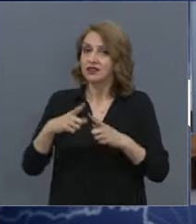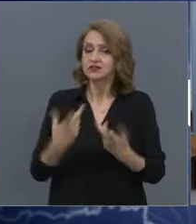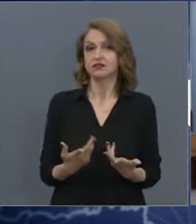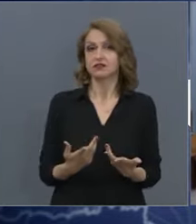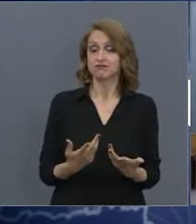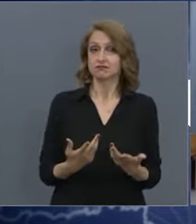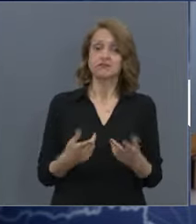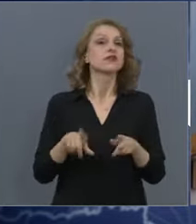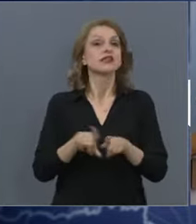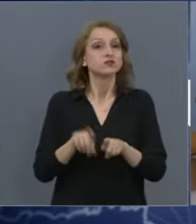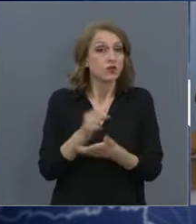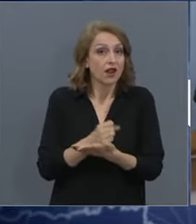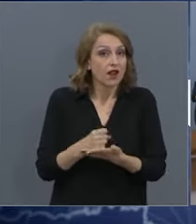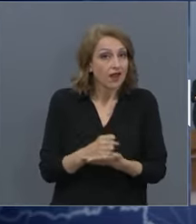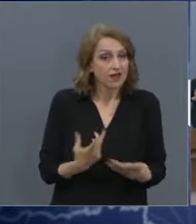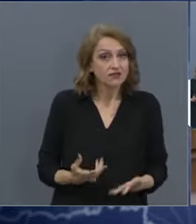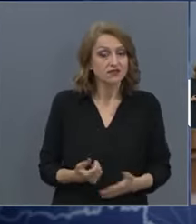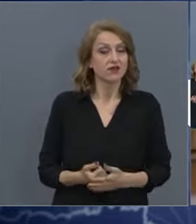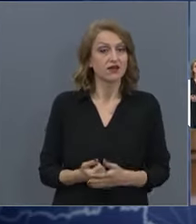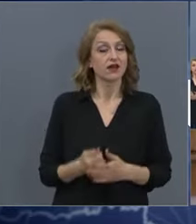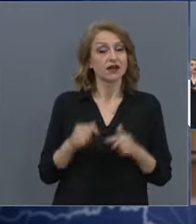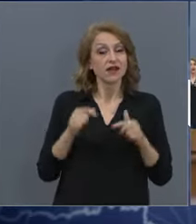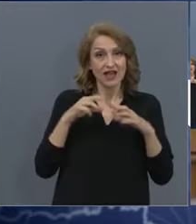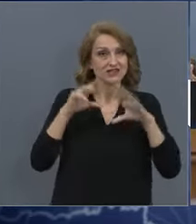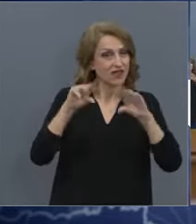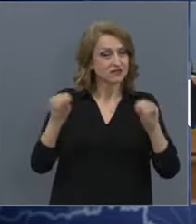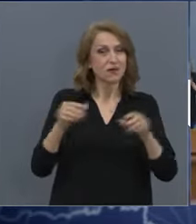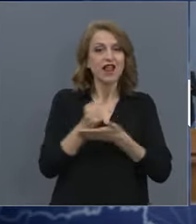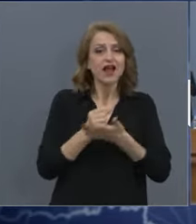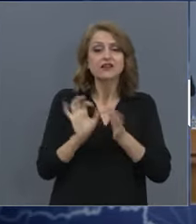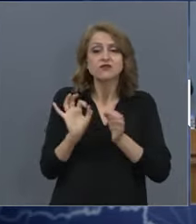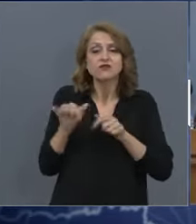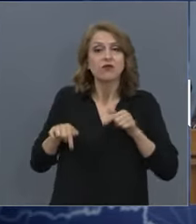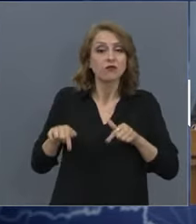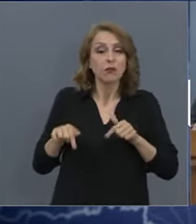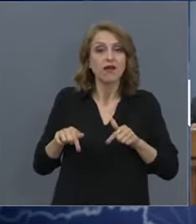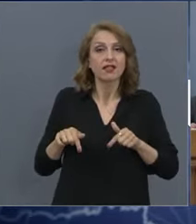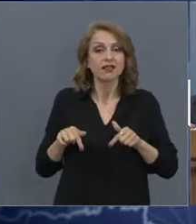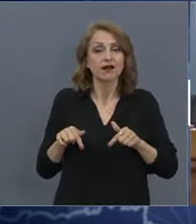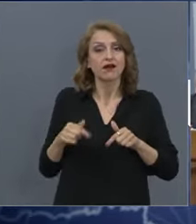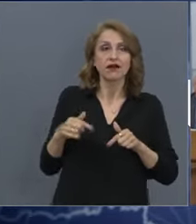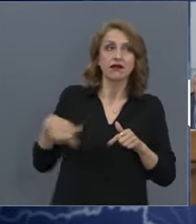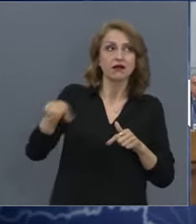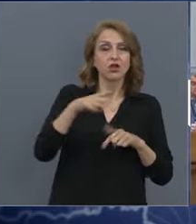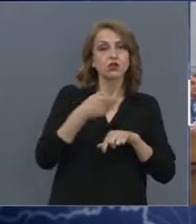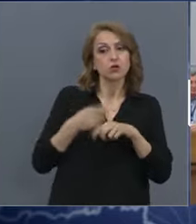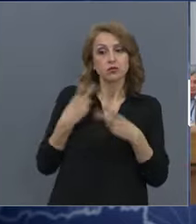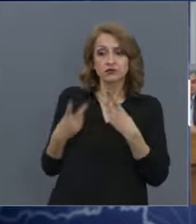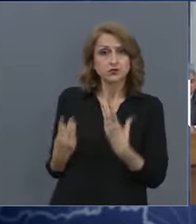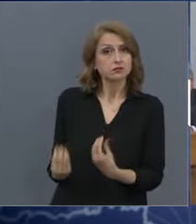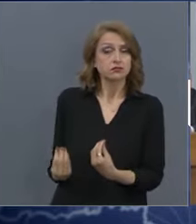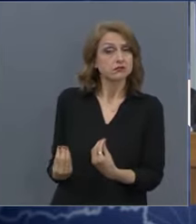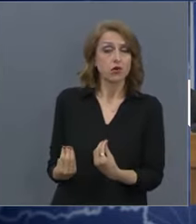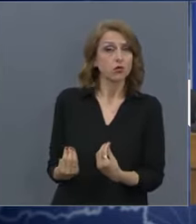лекарства, казвам лекарства към този момент, в които докторите считат, че в